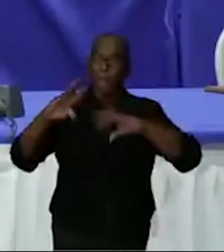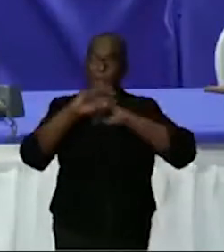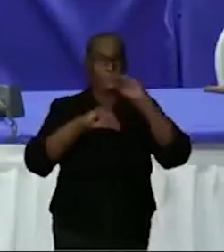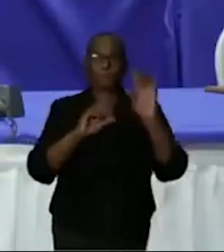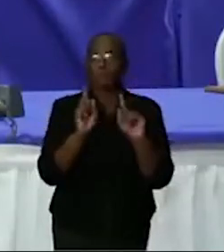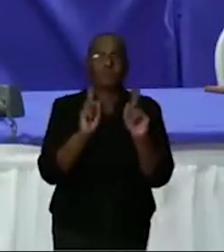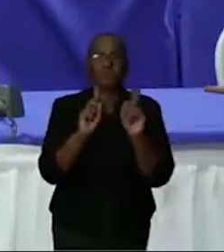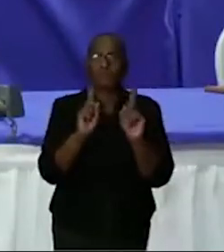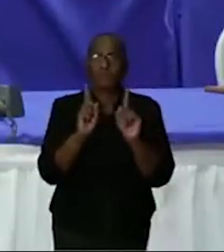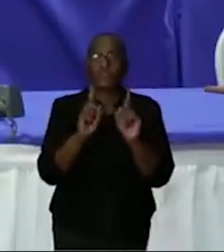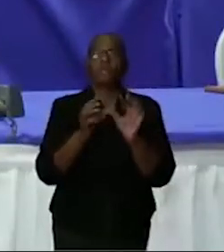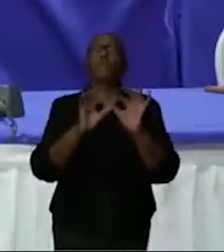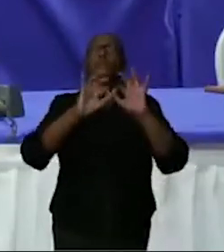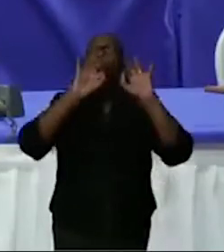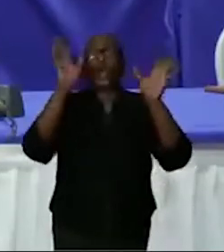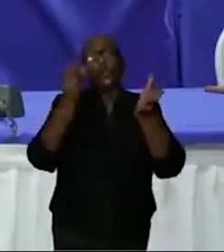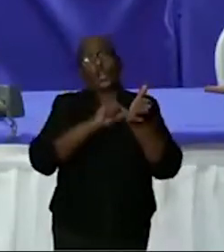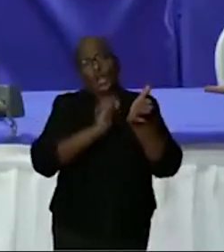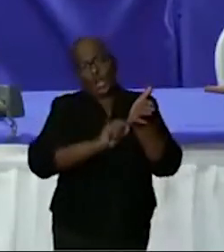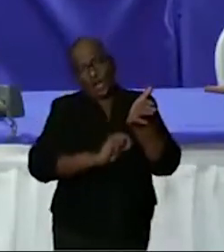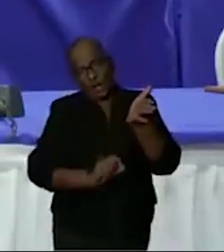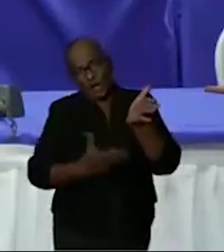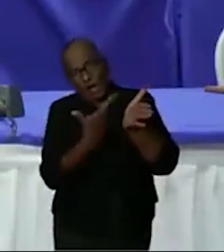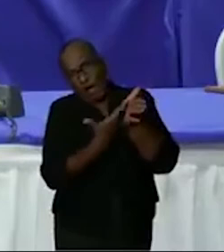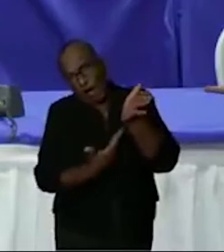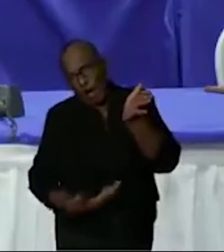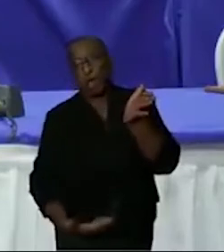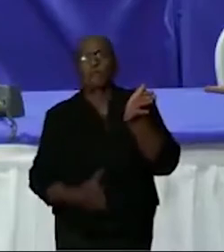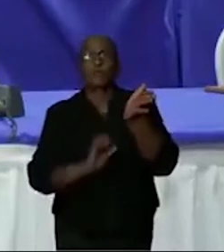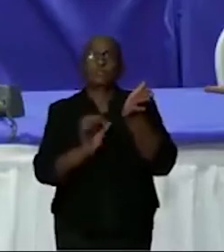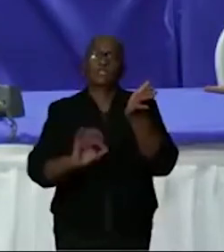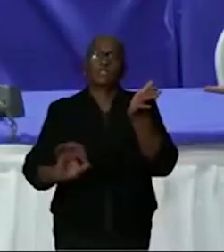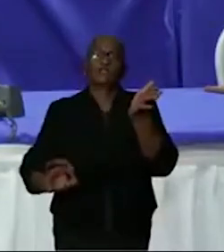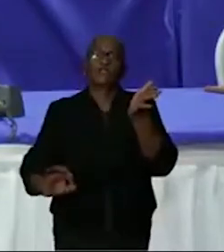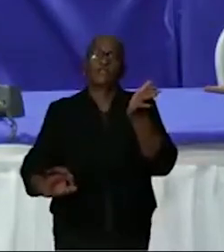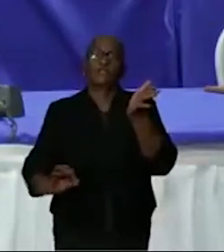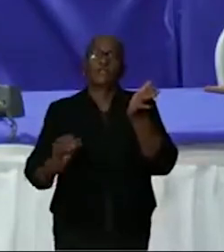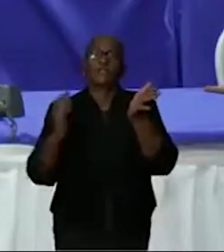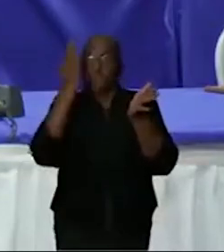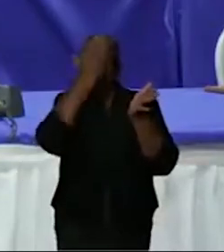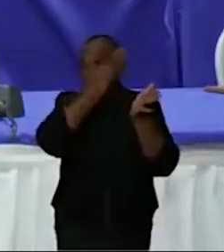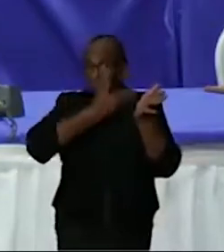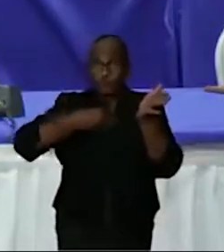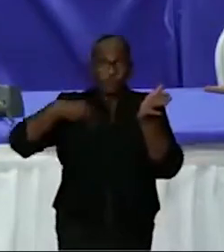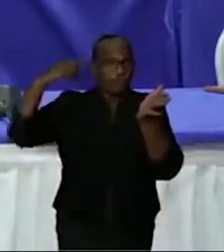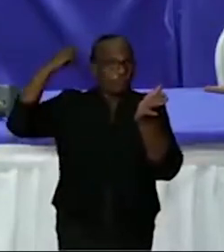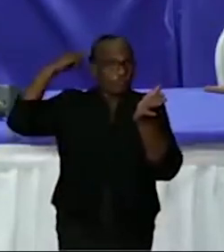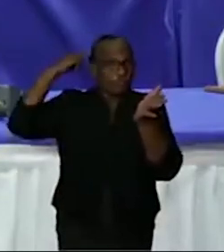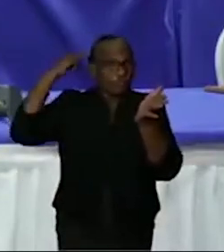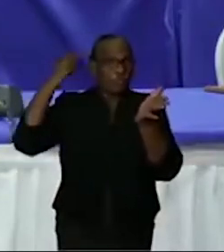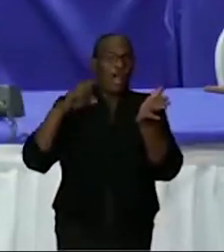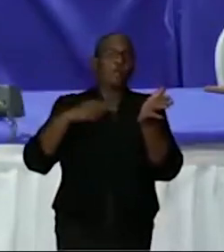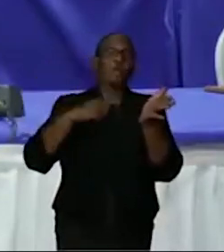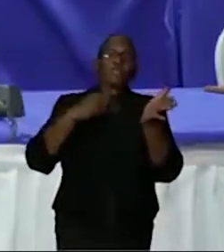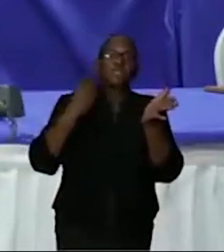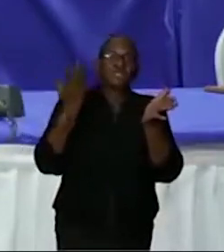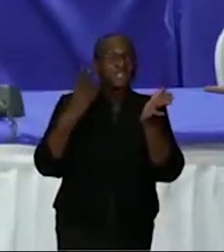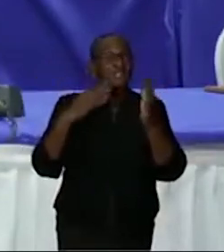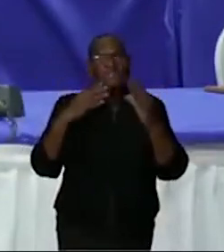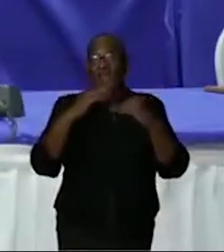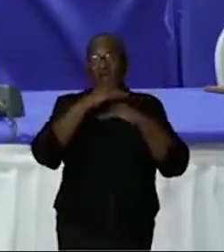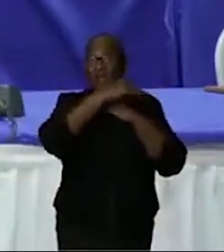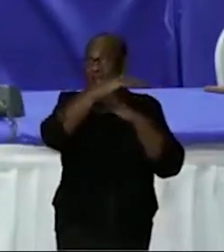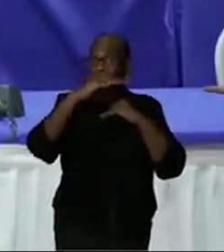voor onze Surinamers die nog terug moeten komen naar